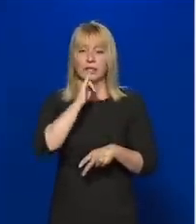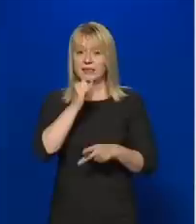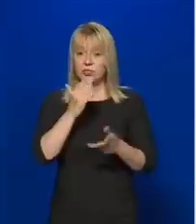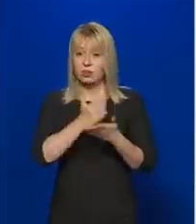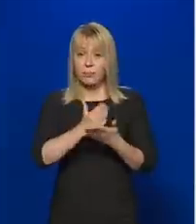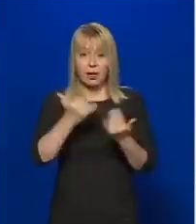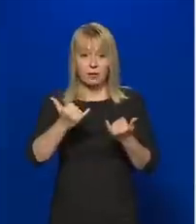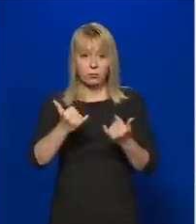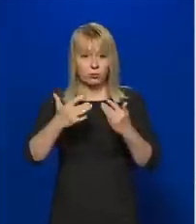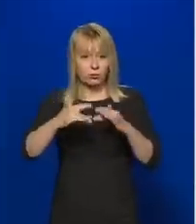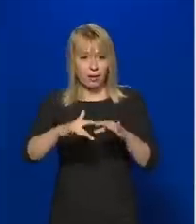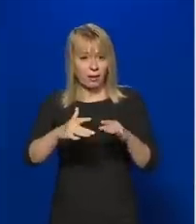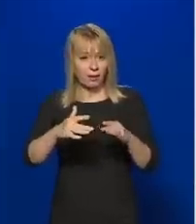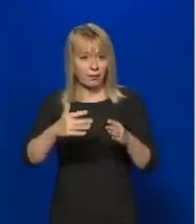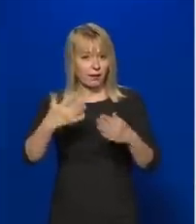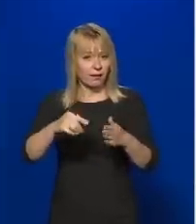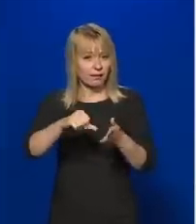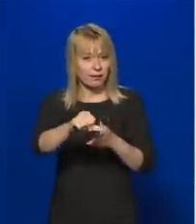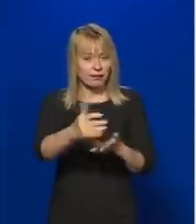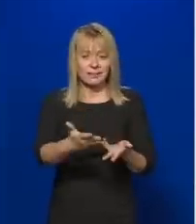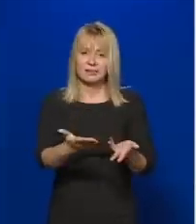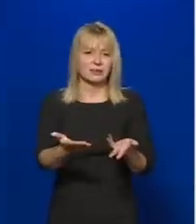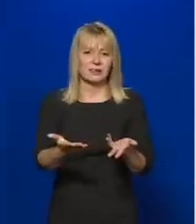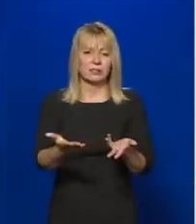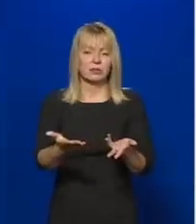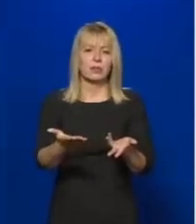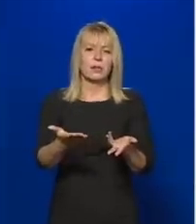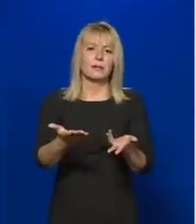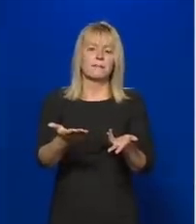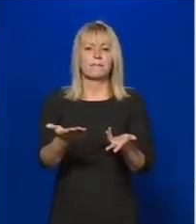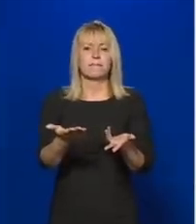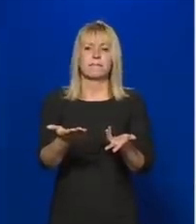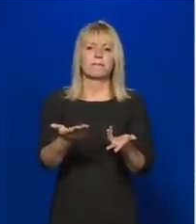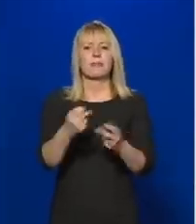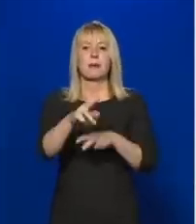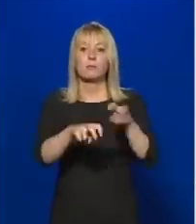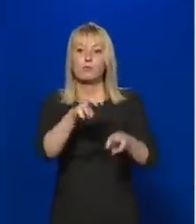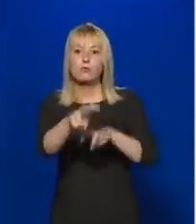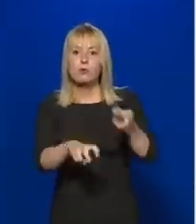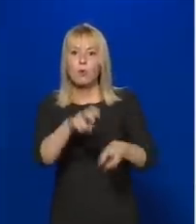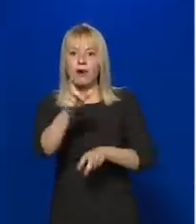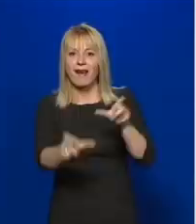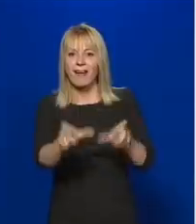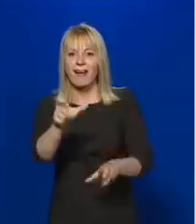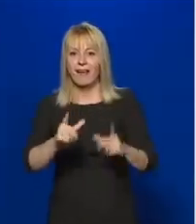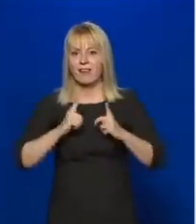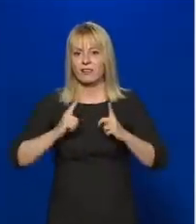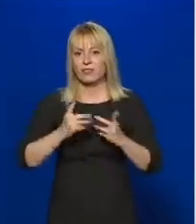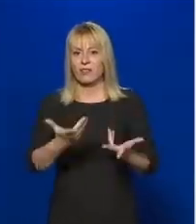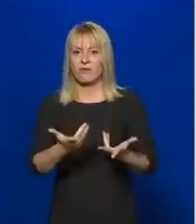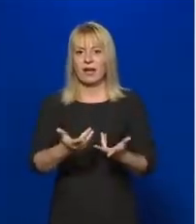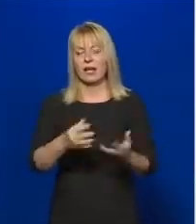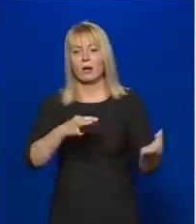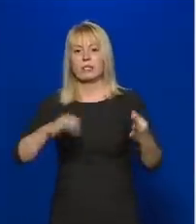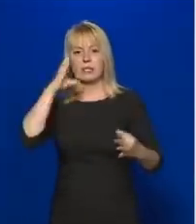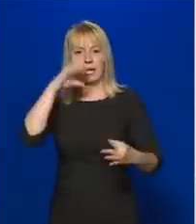most a helye ezeknek a kártérítéseknek, és nem uzsorások várják azt, hogy a cigány emberek ezt a pénzt megkapják.